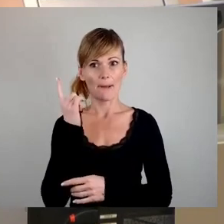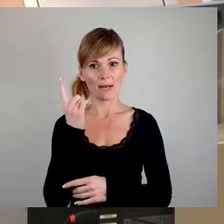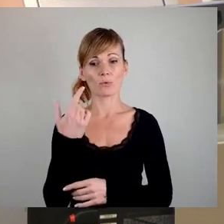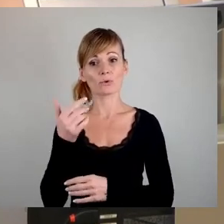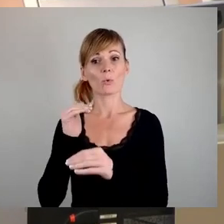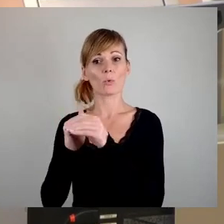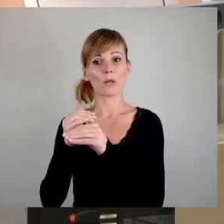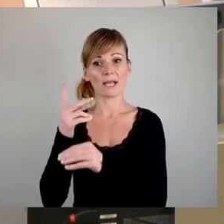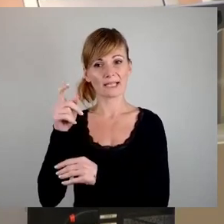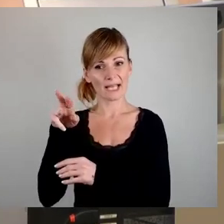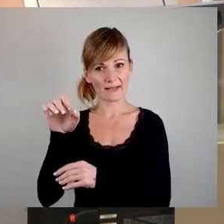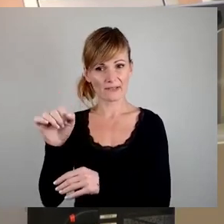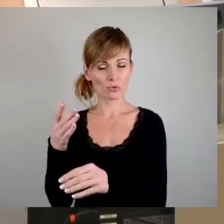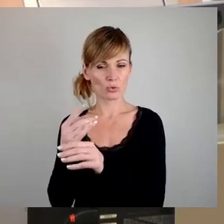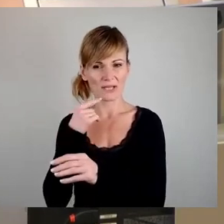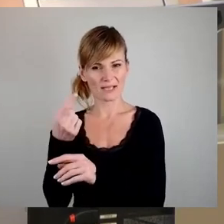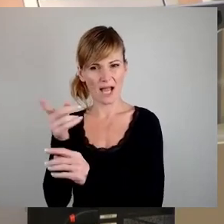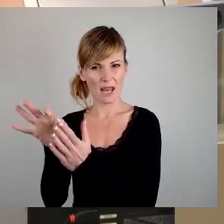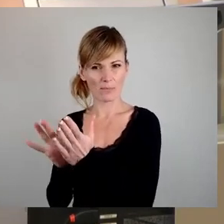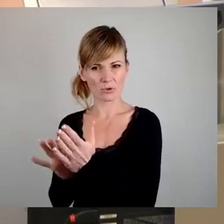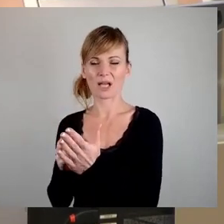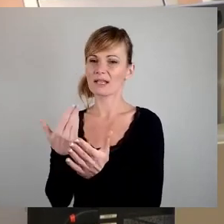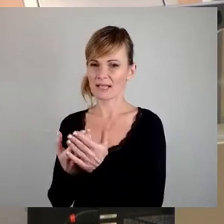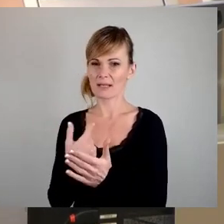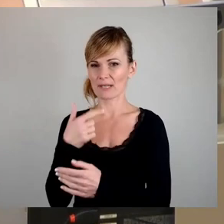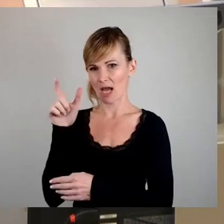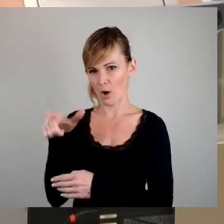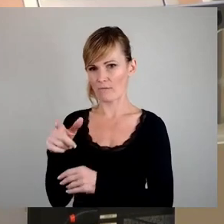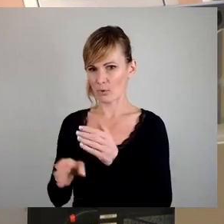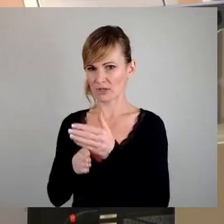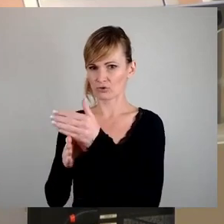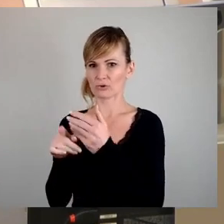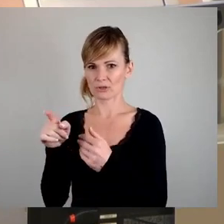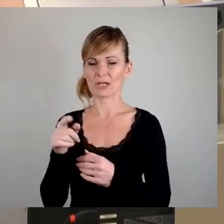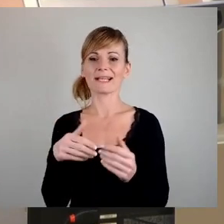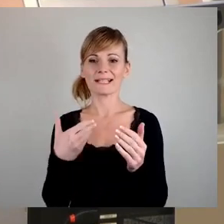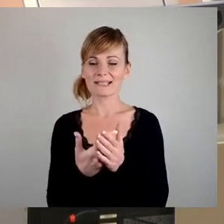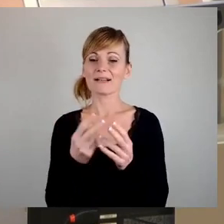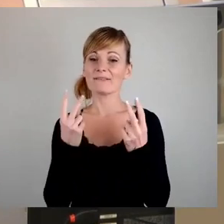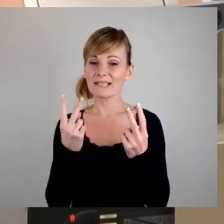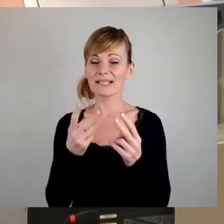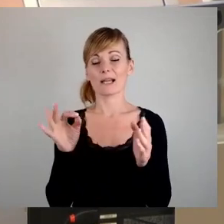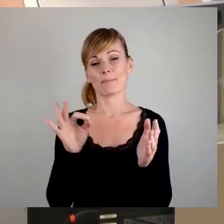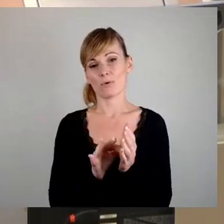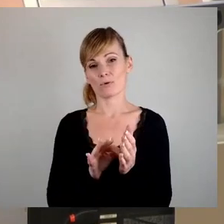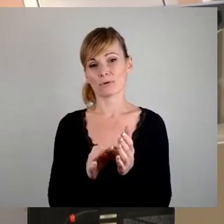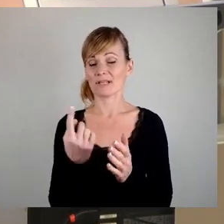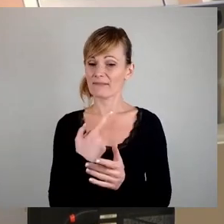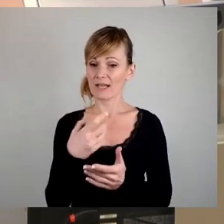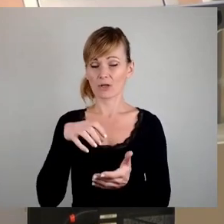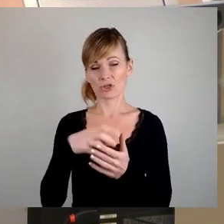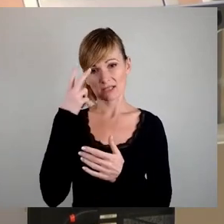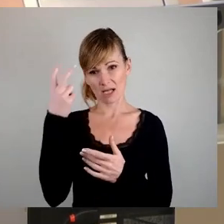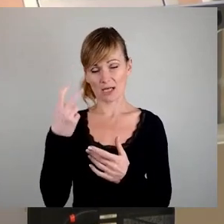auch sein Anliegen da, dass nämlich der entscheidende Punkt ist, dass wir den Kräften hier im Stadtrat und dazu gehört nun mal die